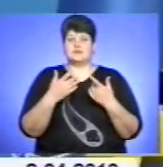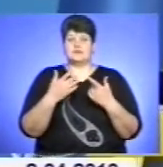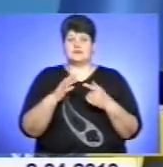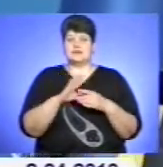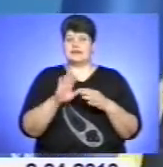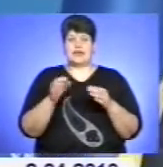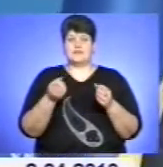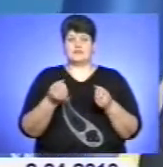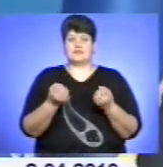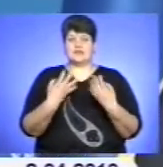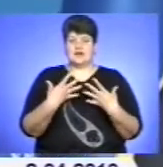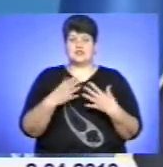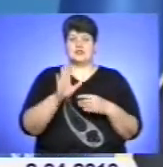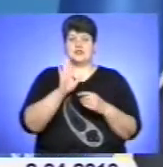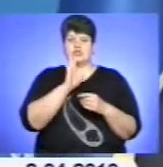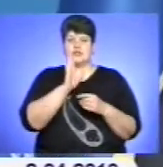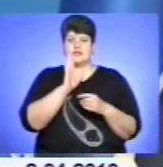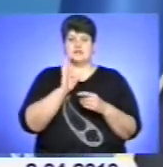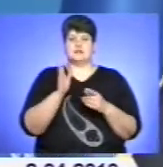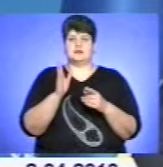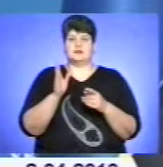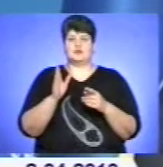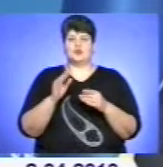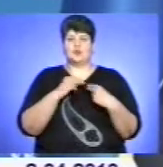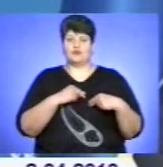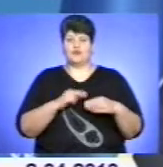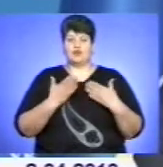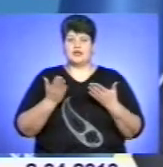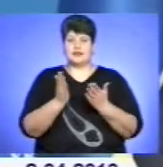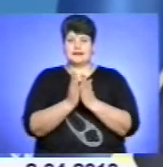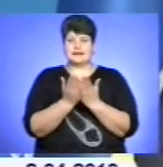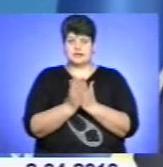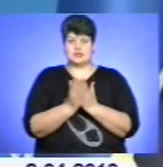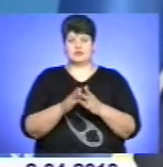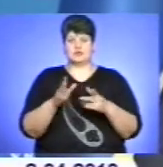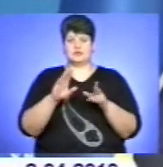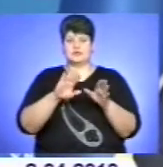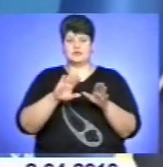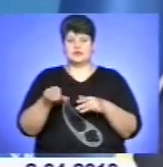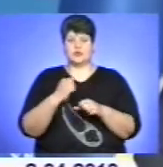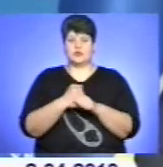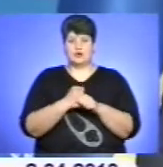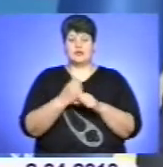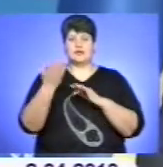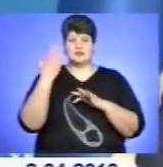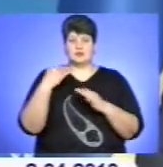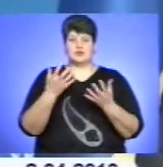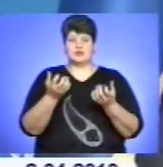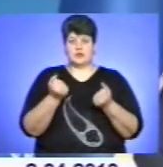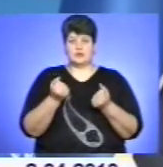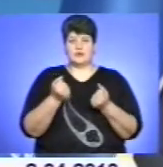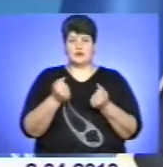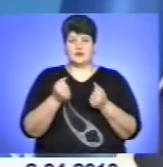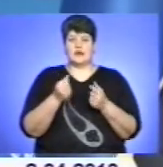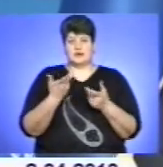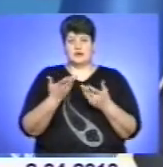замість того, щоб розібратися, хто винен у порушенні прав громадян, у відповіді зазначалося, трудову книжку колись громадян отримає, претензій до